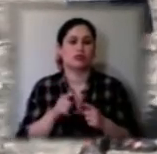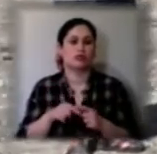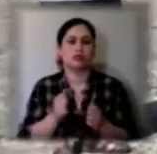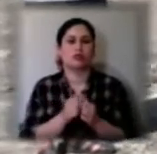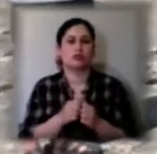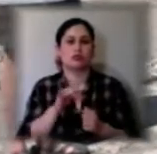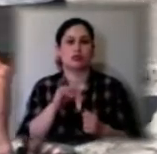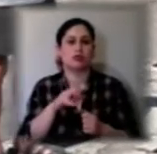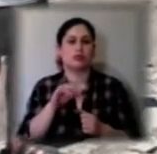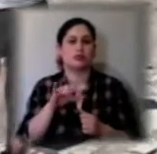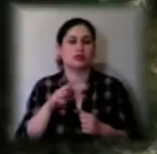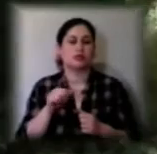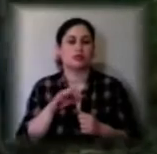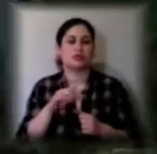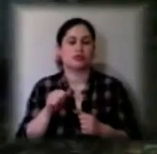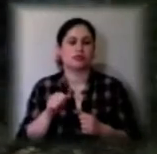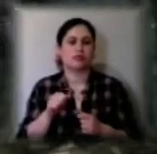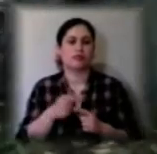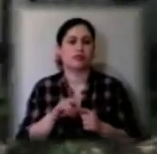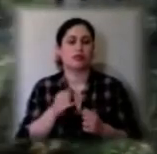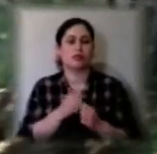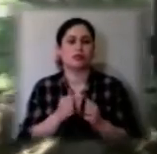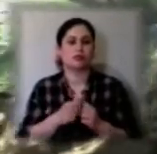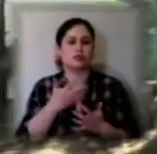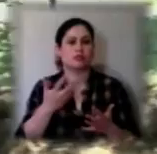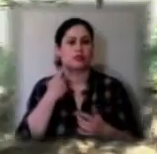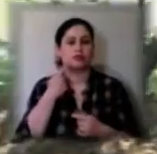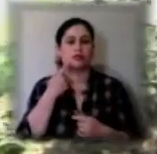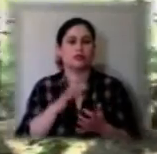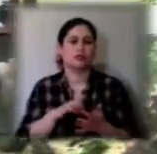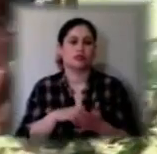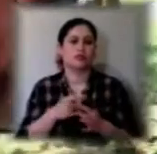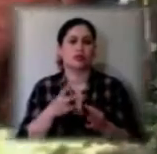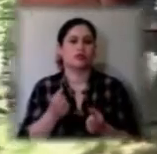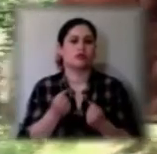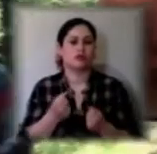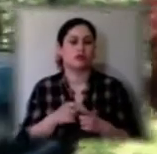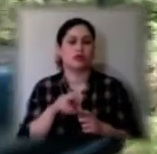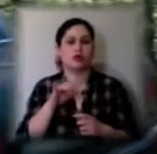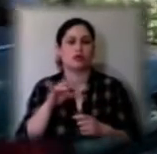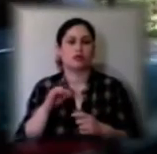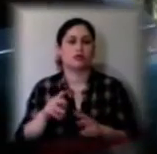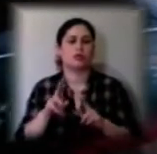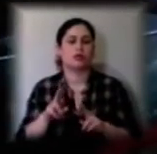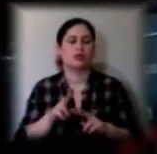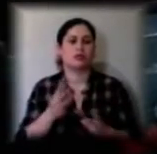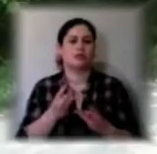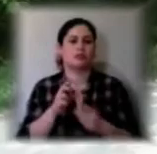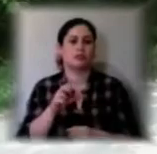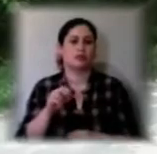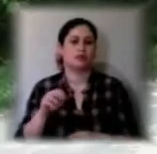присадибних ділянках. Найчастіше причиною, каже, є недотримання елементарних правил пожежної безпеки.